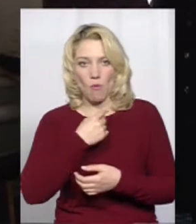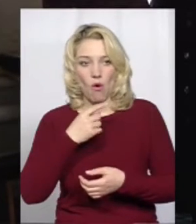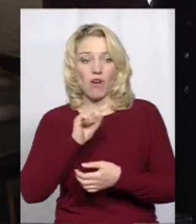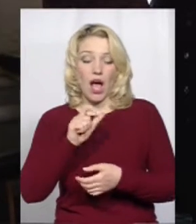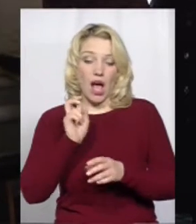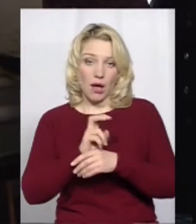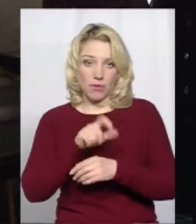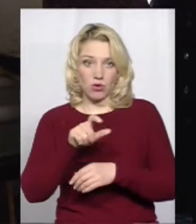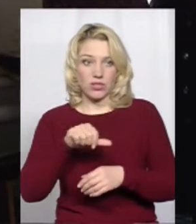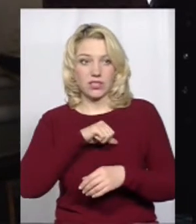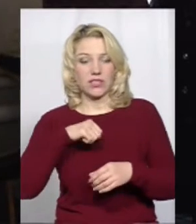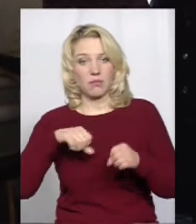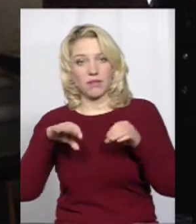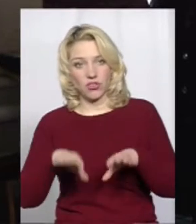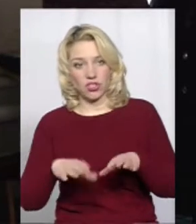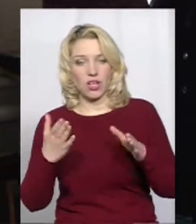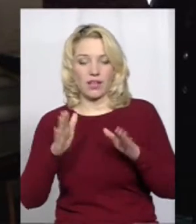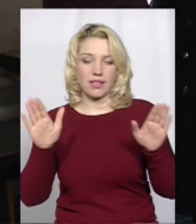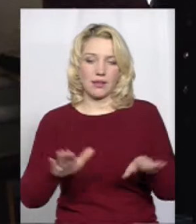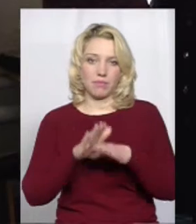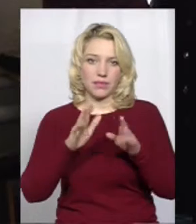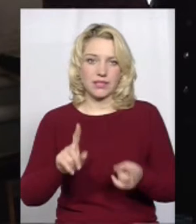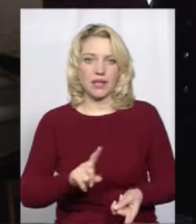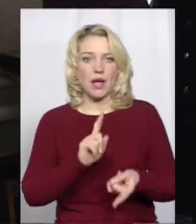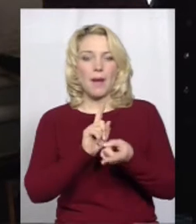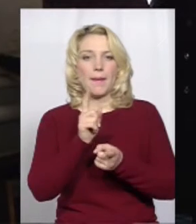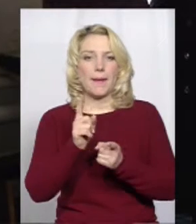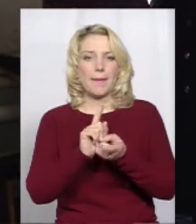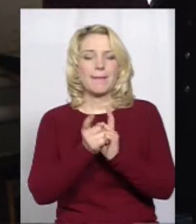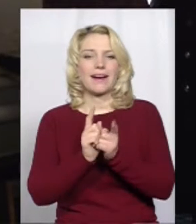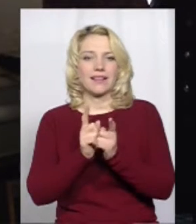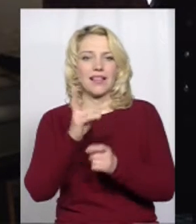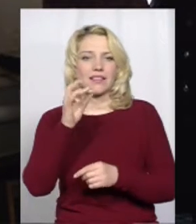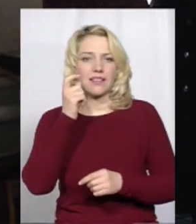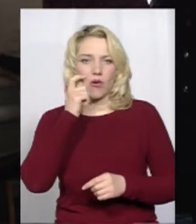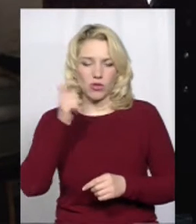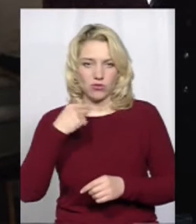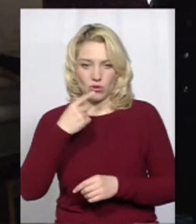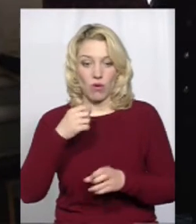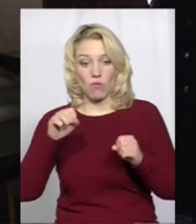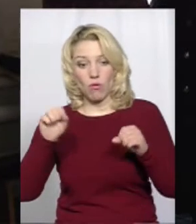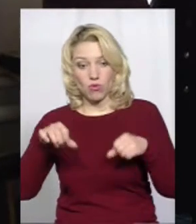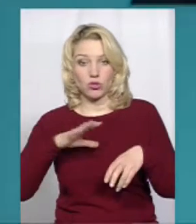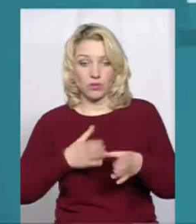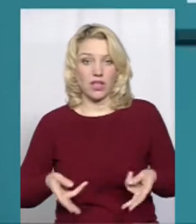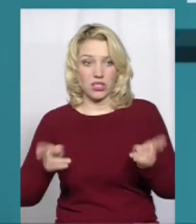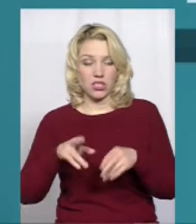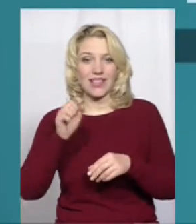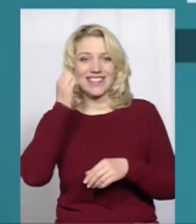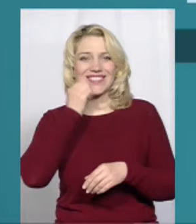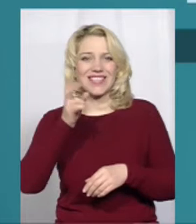самі вирішать, які пісни співи перекладати на українську. Можливо, вирішимо залишитися на церконославянській мові.